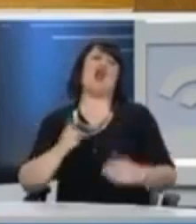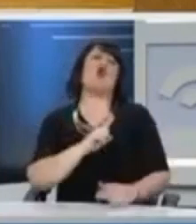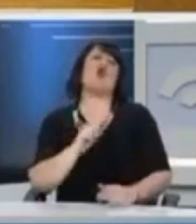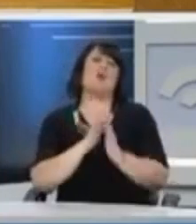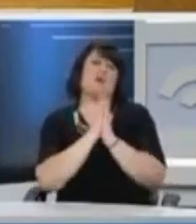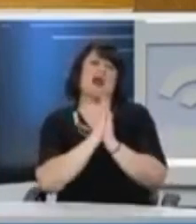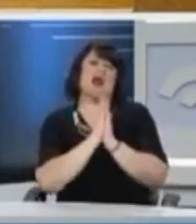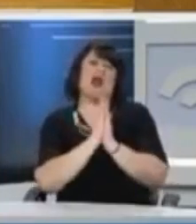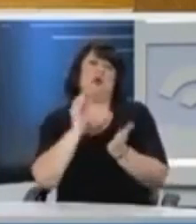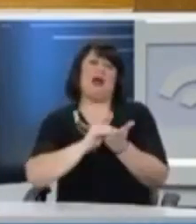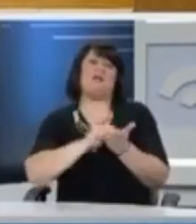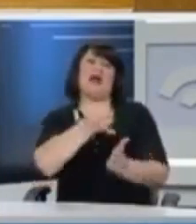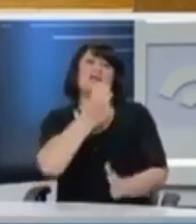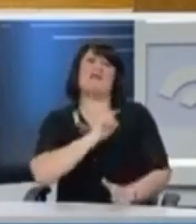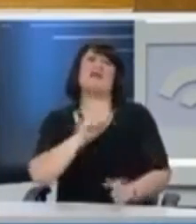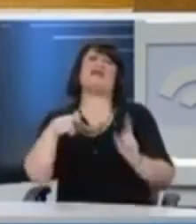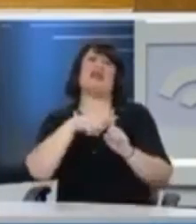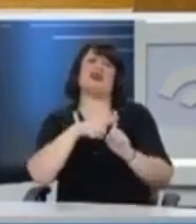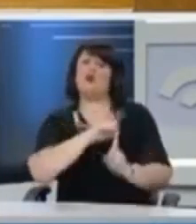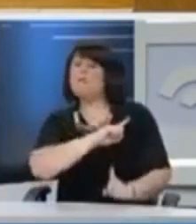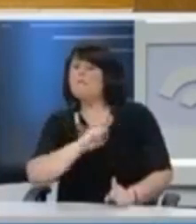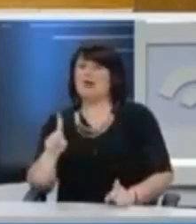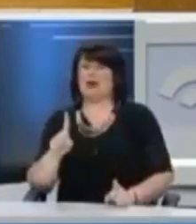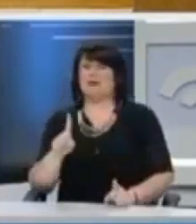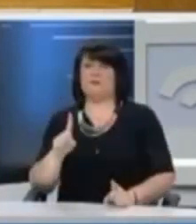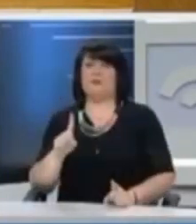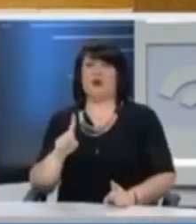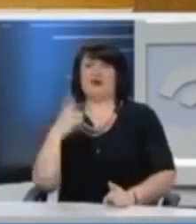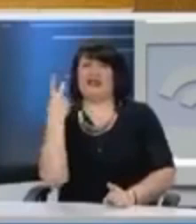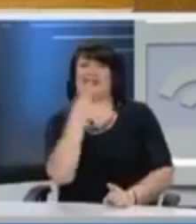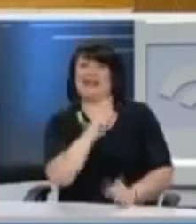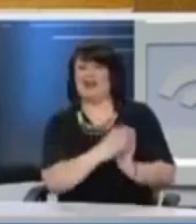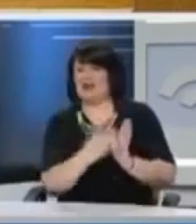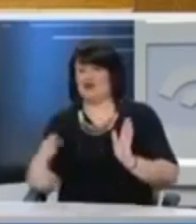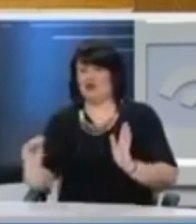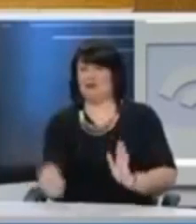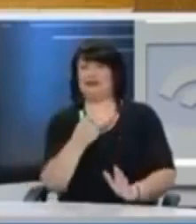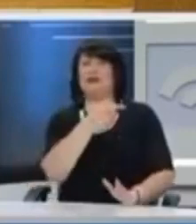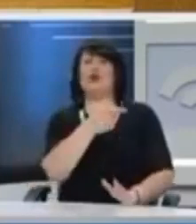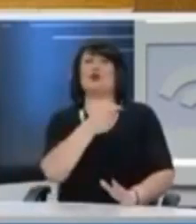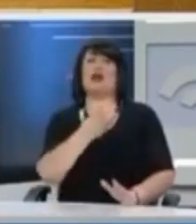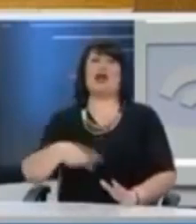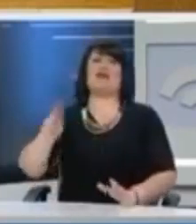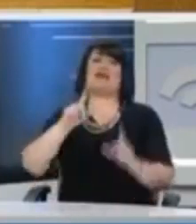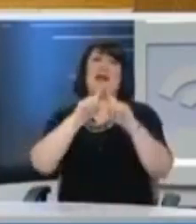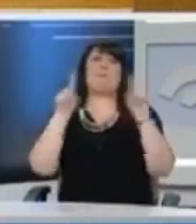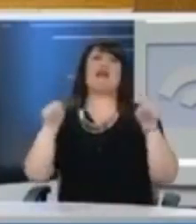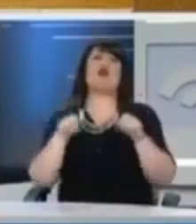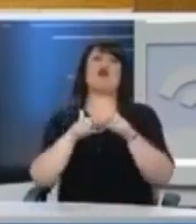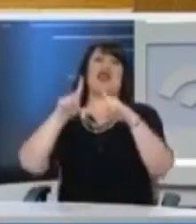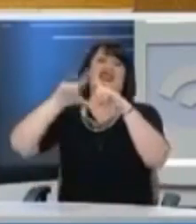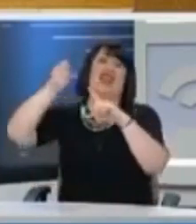ξαναναφερθείτε ποτέ ως κάτι θετικό για εσάς ότι την περίοδο της δικής σας ή λόγω της εκλογής σας αυξήθηκε η τιμή της μετοχής